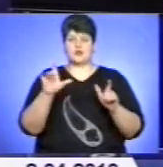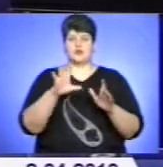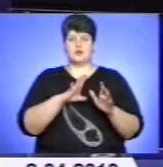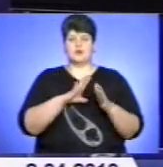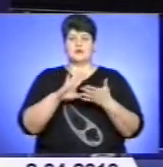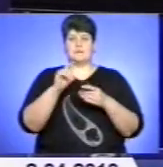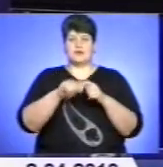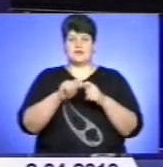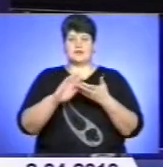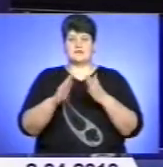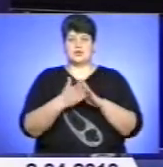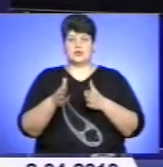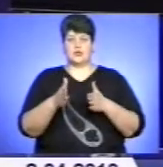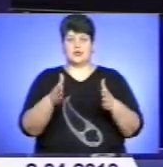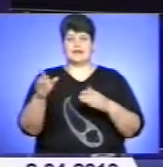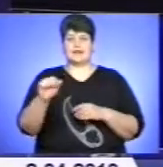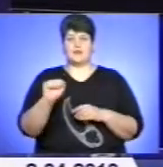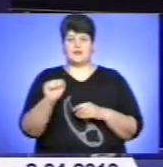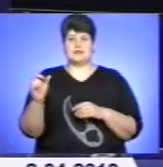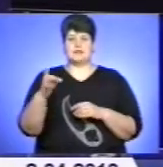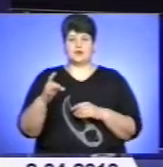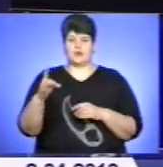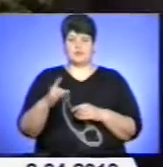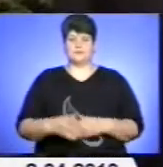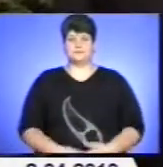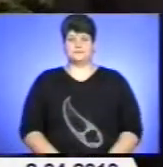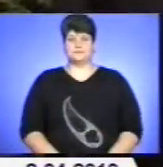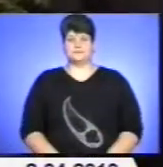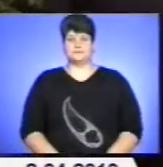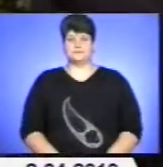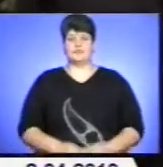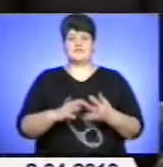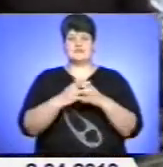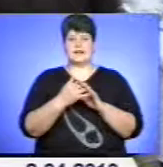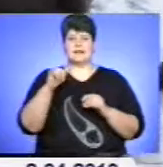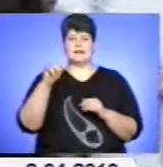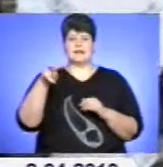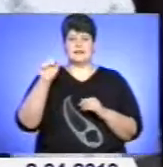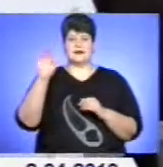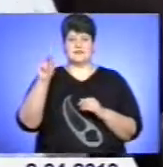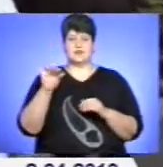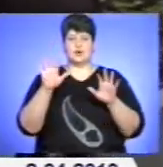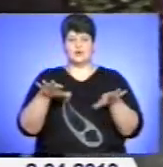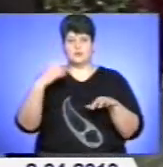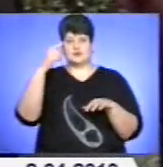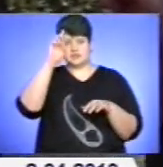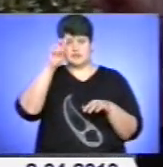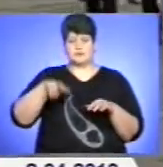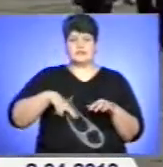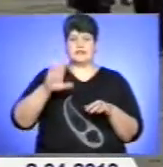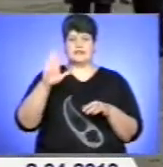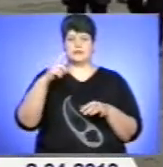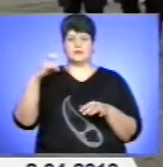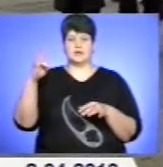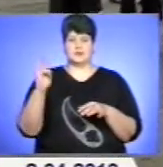Теребовлянського району. Більше у сюжеті Юлії Валах. У селі Ілавче голова облдержадміністрації Валентин